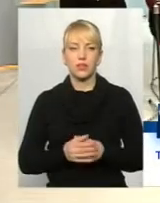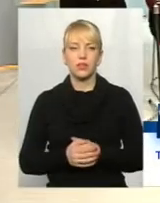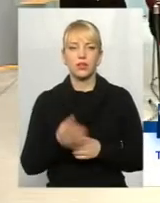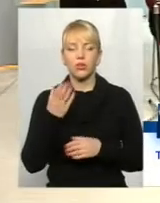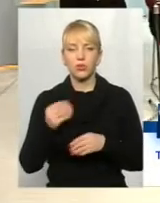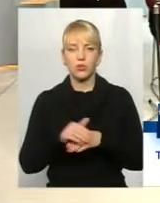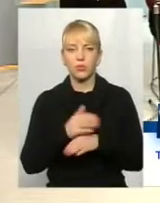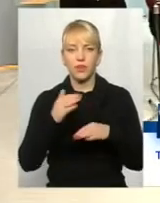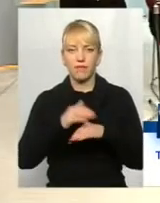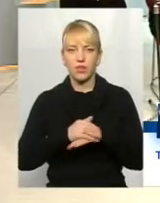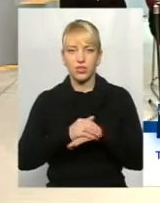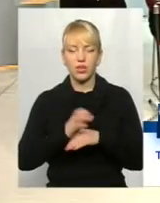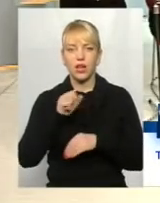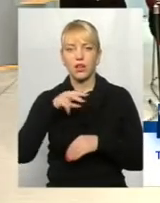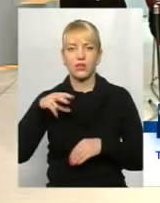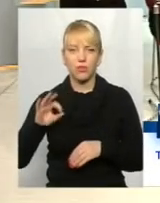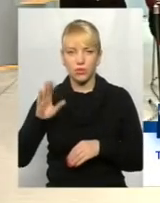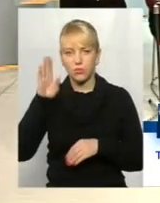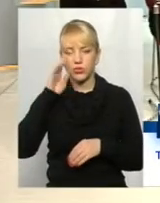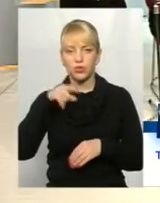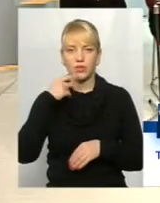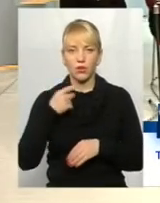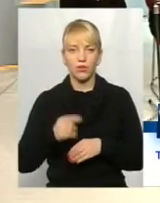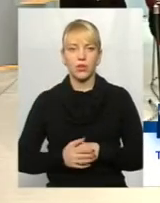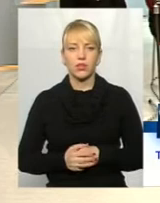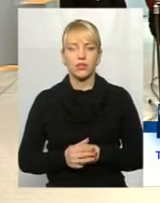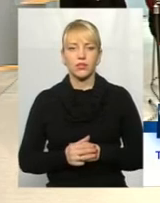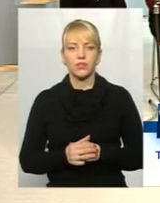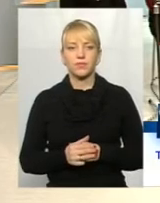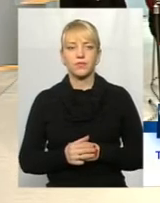Доброго здоров'я. Ми чуємо вас. Говоріть. Алло, добре.